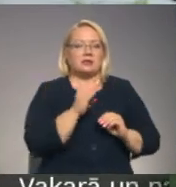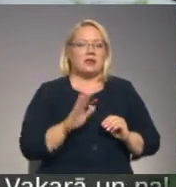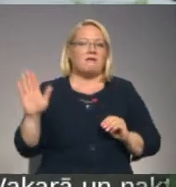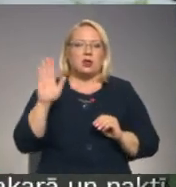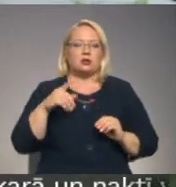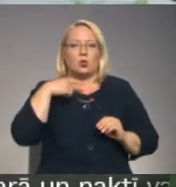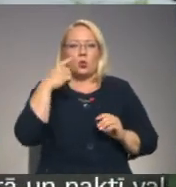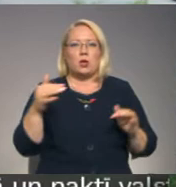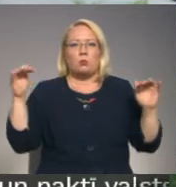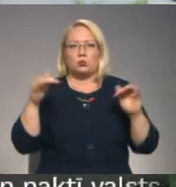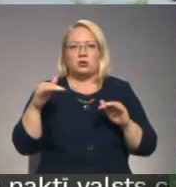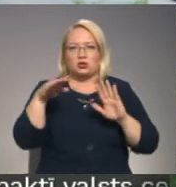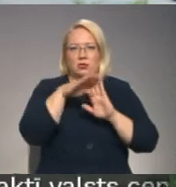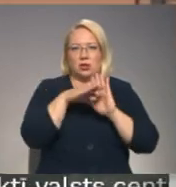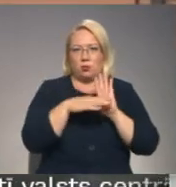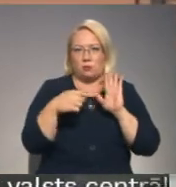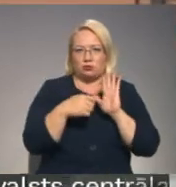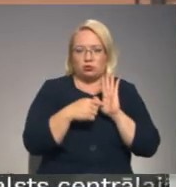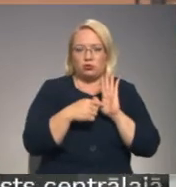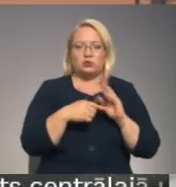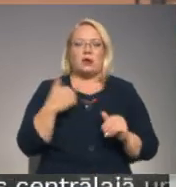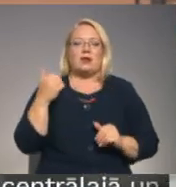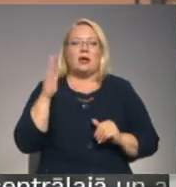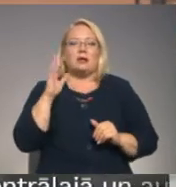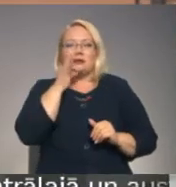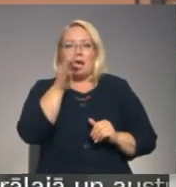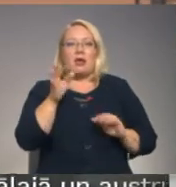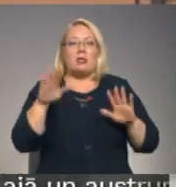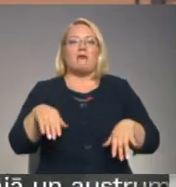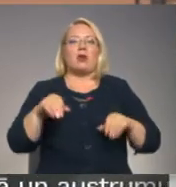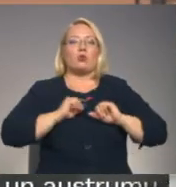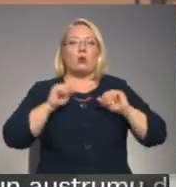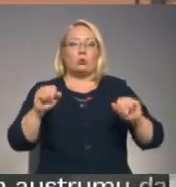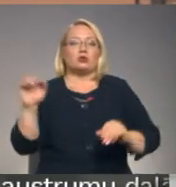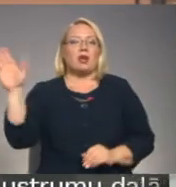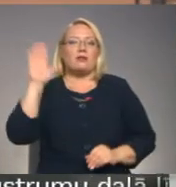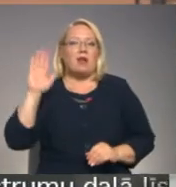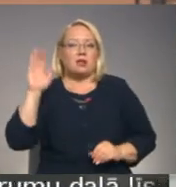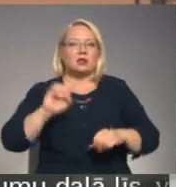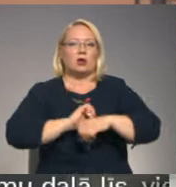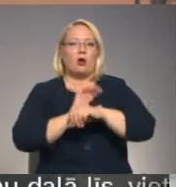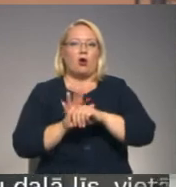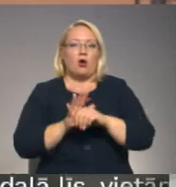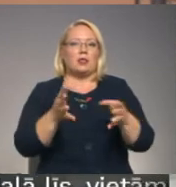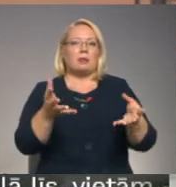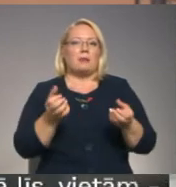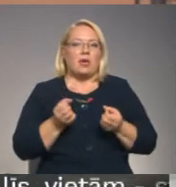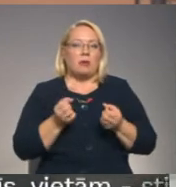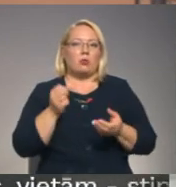noteiktos pulcēšanās ierobežojumus. Lai varētu nodrošināt valstī covidu pieņemto